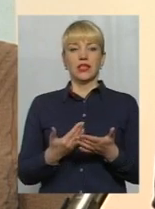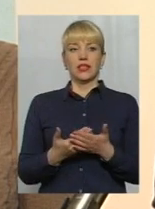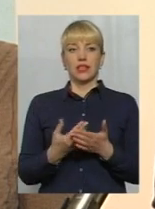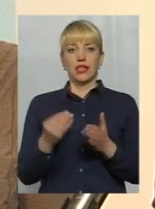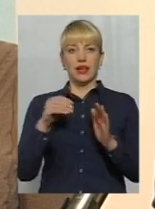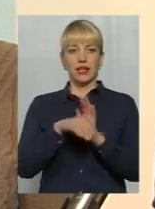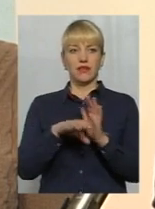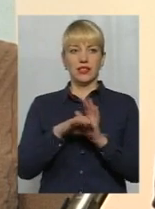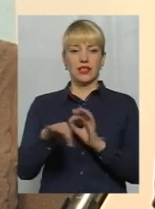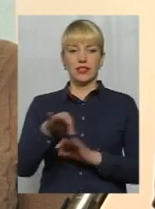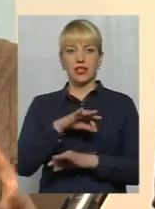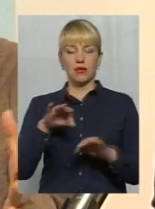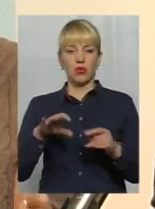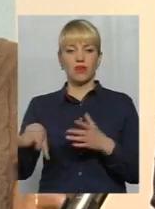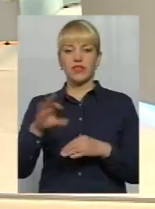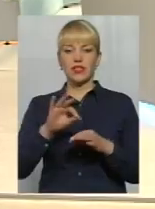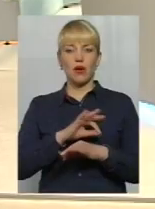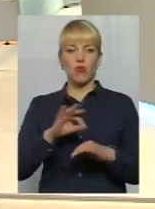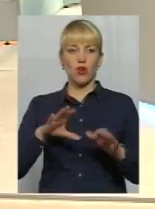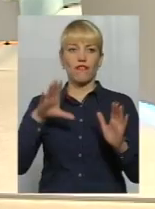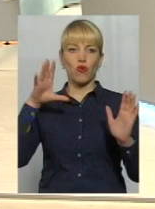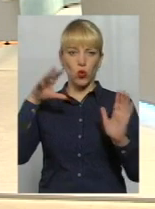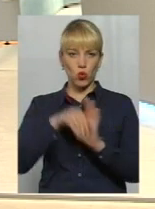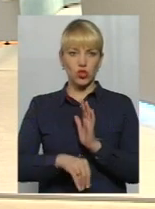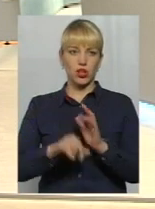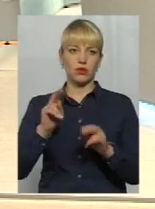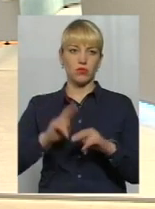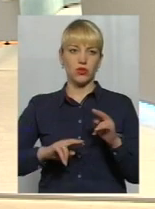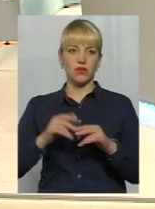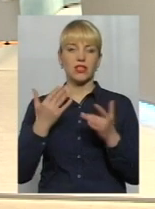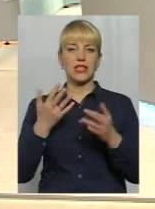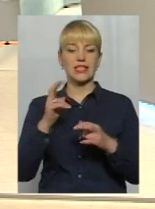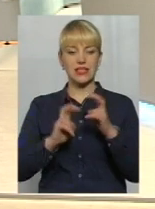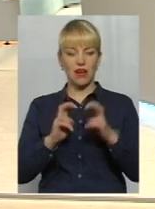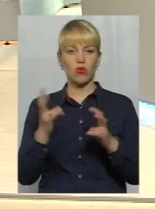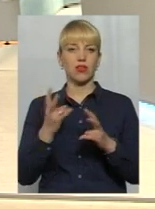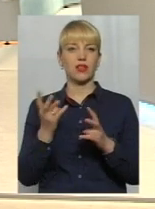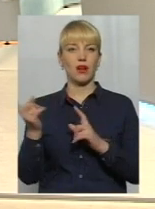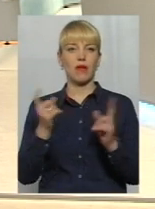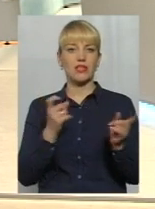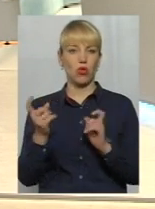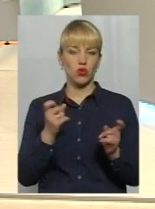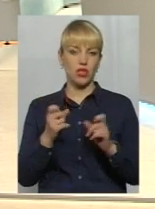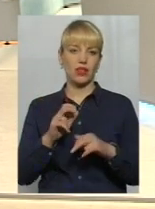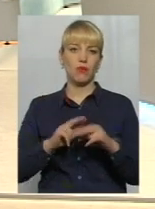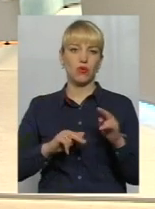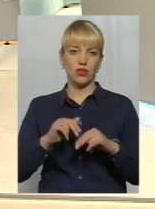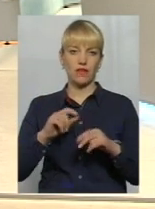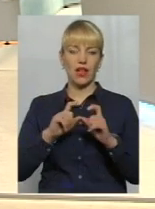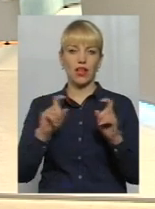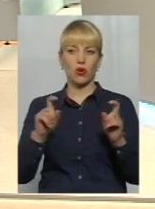проєктах в нас… Всі проєкти включають будівництво. фактично так, це будівництво. Оскільки завод потрібно залучати будівельні компанії? Якщо це